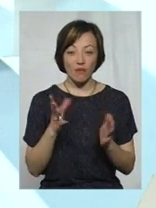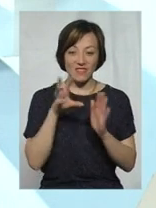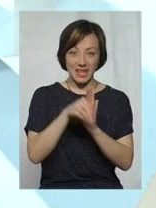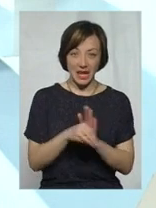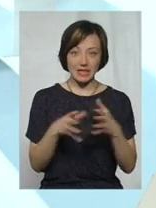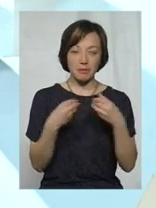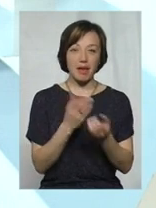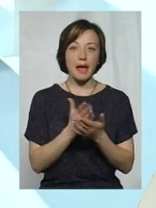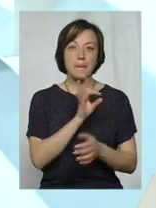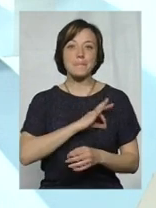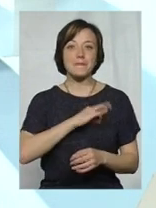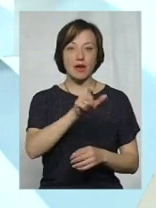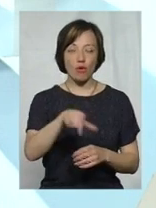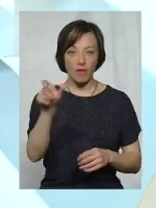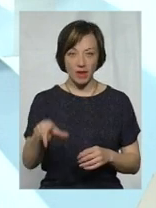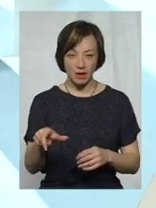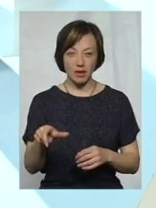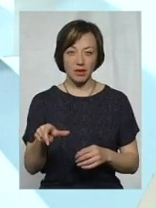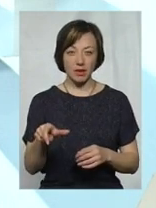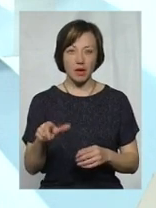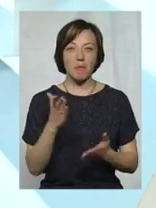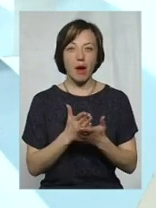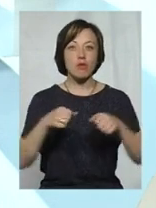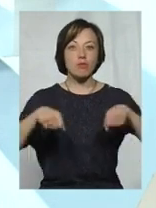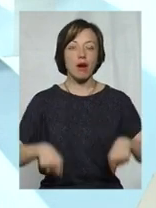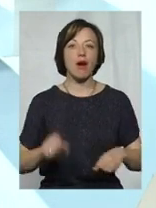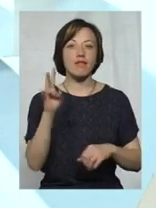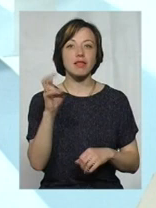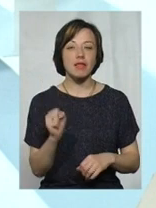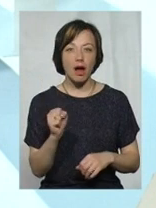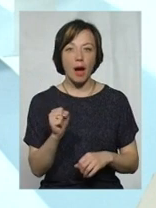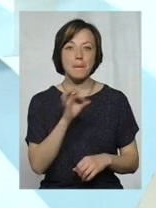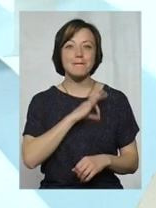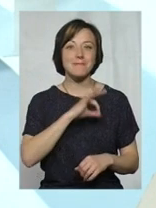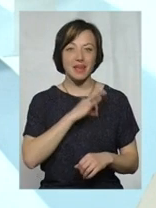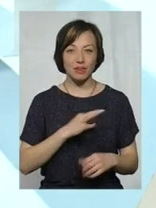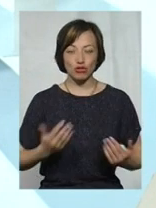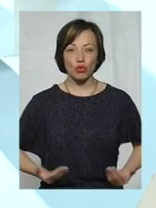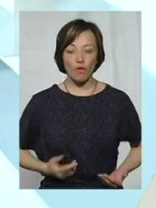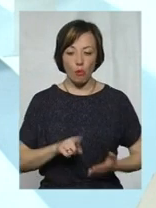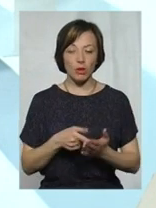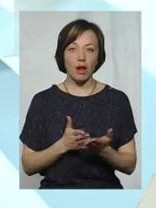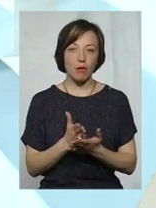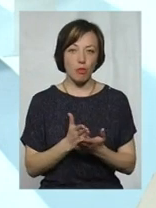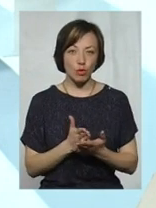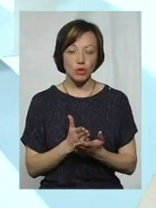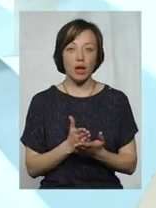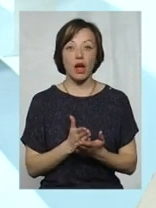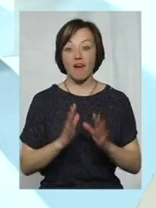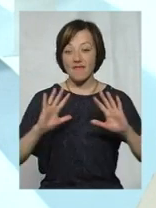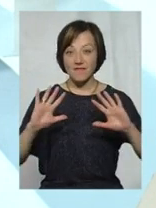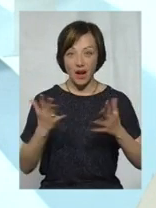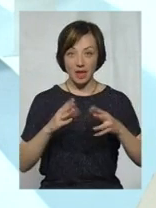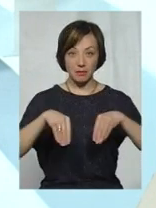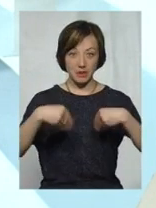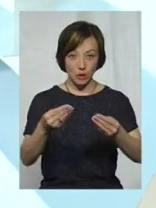сімей є пільговики, тобто громадяни, які користуються, мають право на відповідні пільги, на житлово-комунальні послуги, то у разі